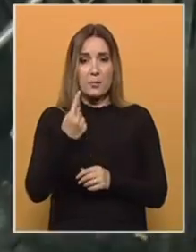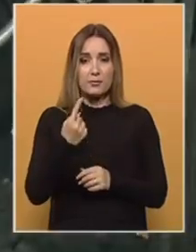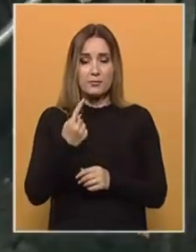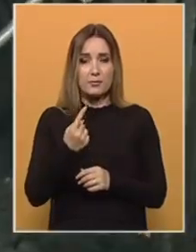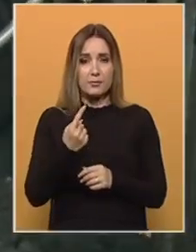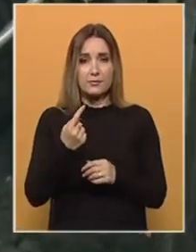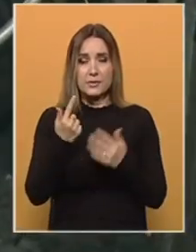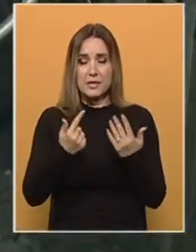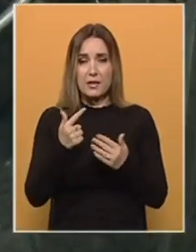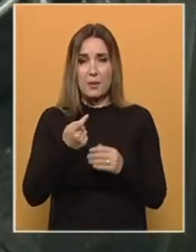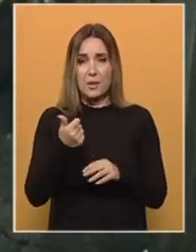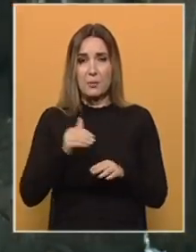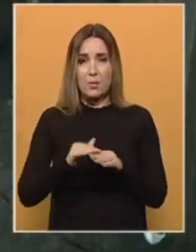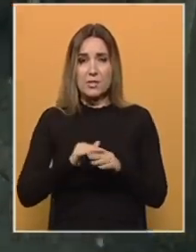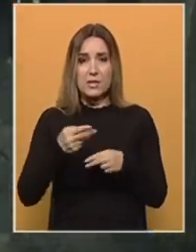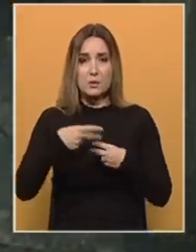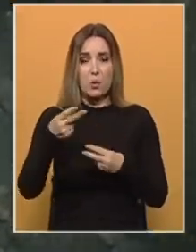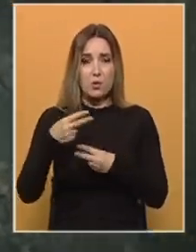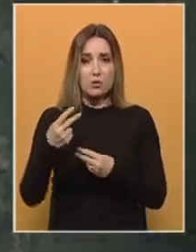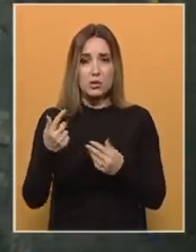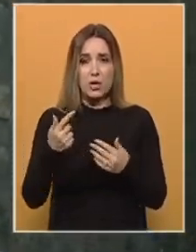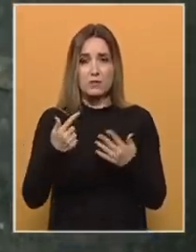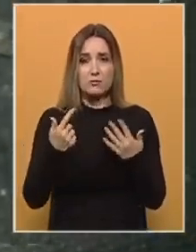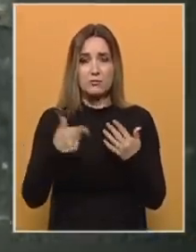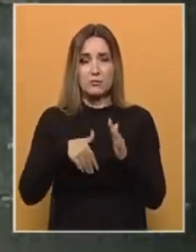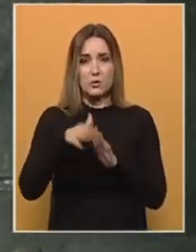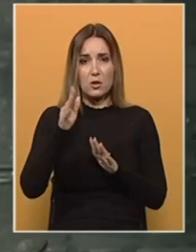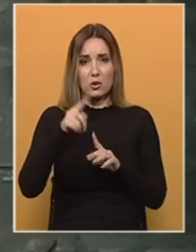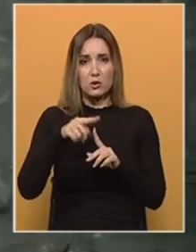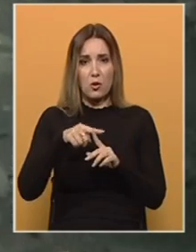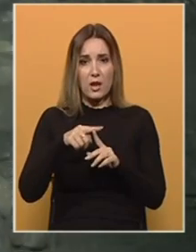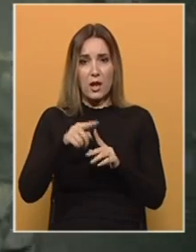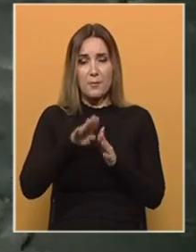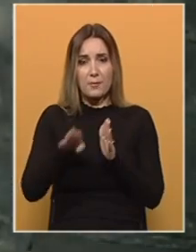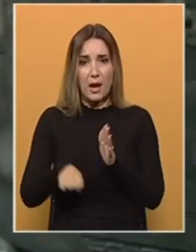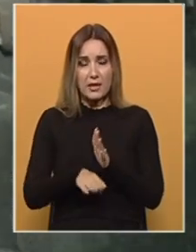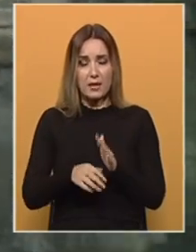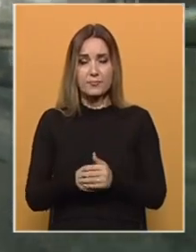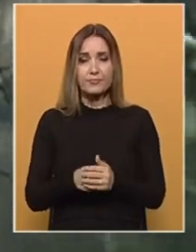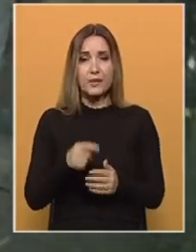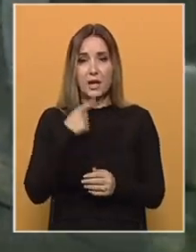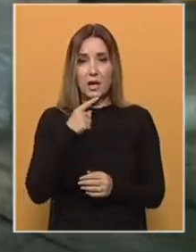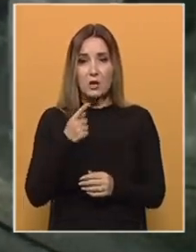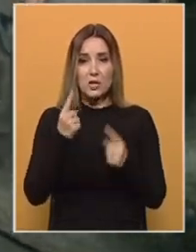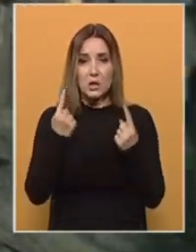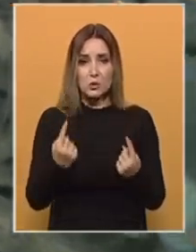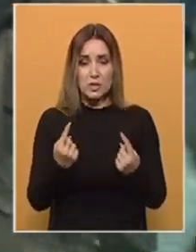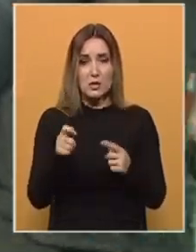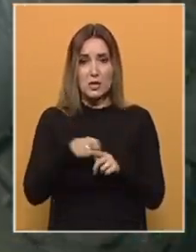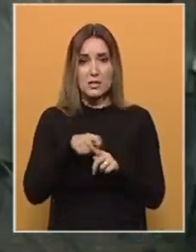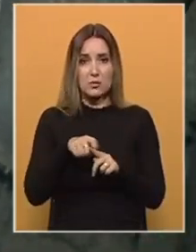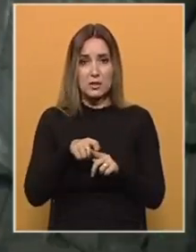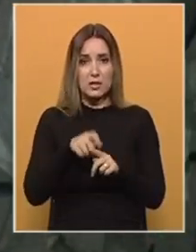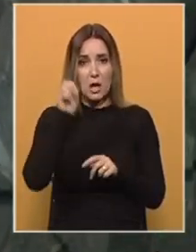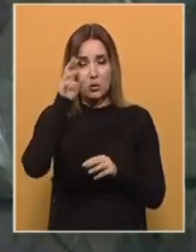sedam i po mjeseci isporučio oko 300.000 tona uglja manje od ugovorenog. Dodaju i da su zastoju restruktuiranju